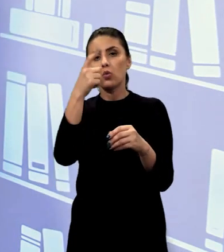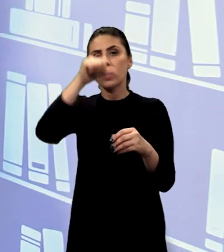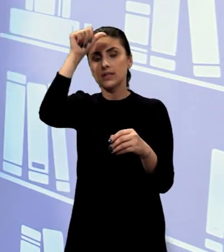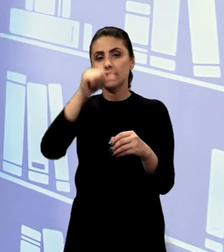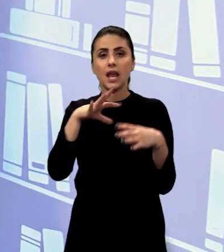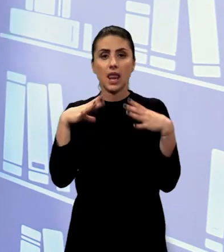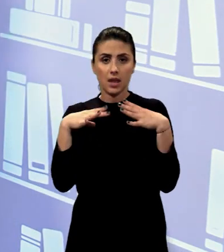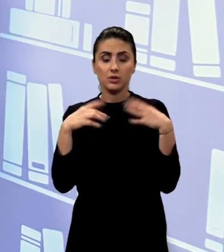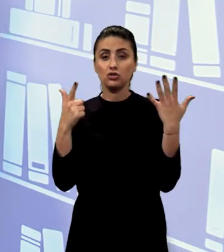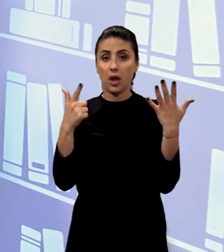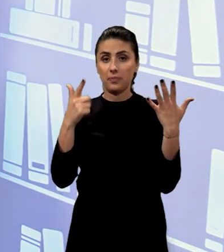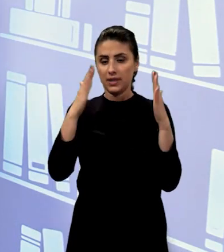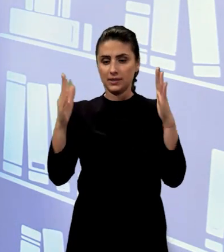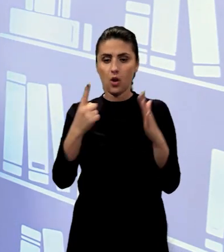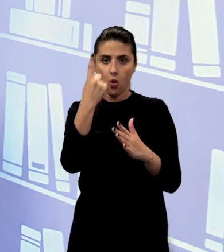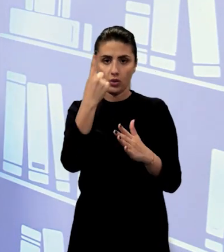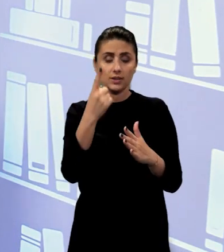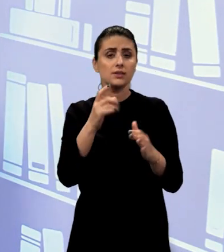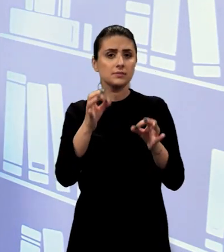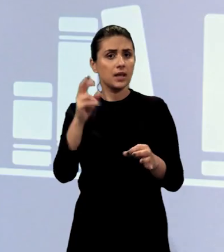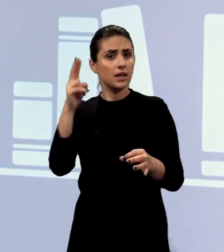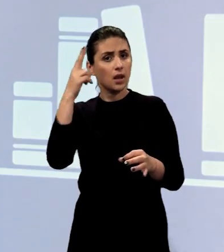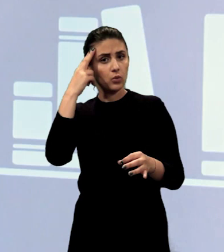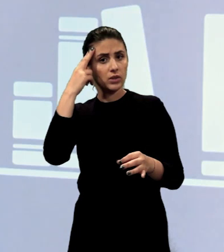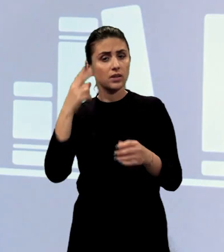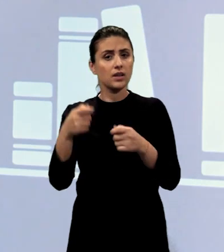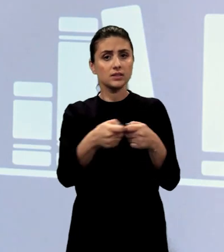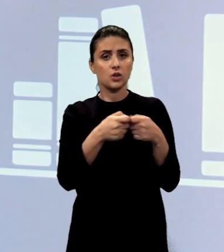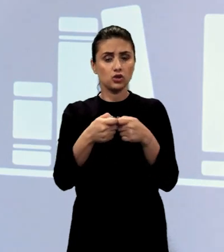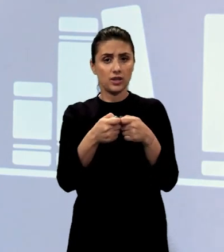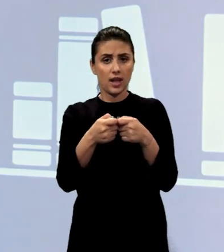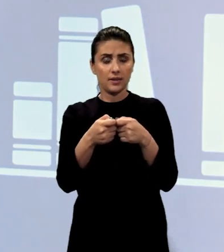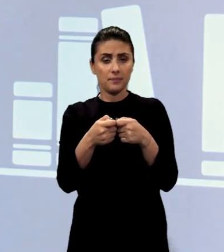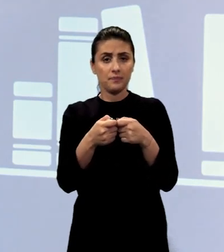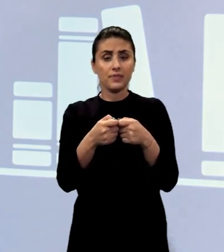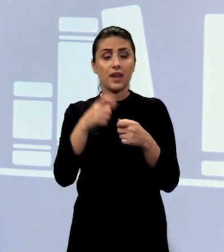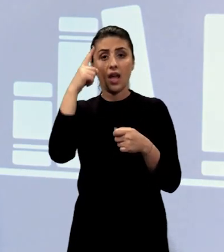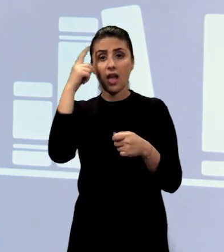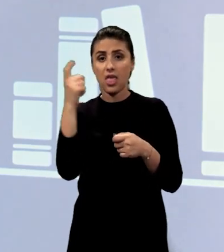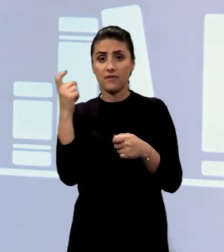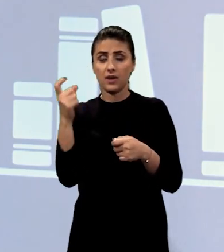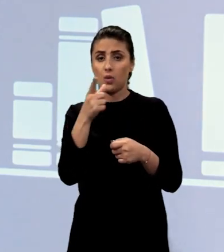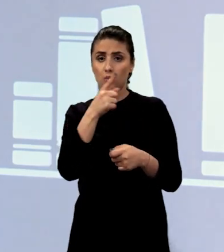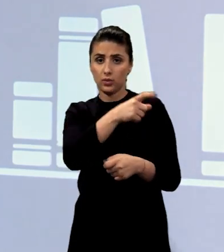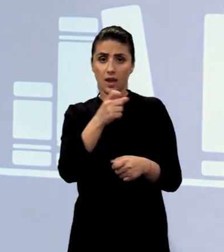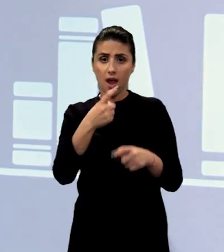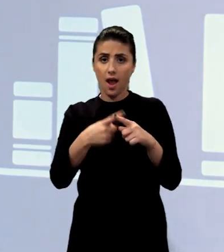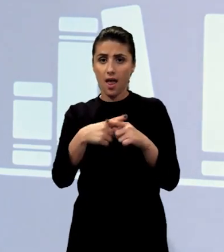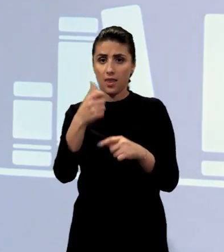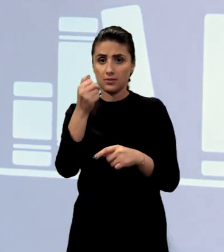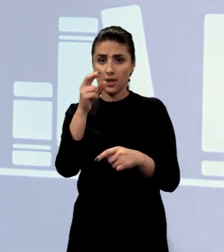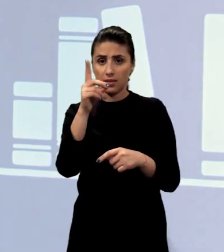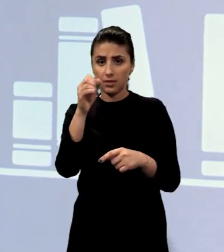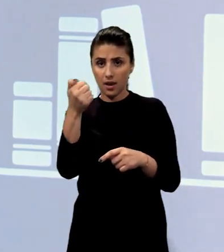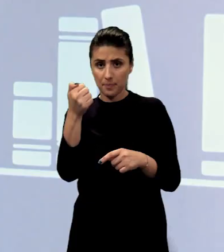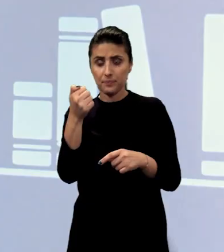libere din șapte sunt fără îndoială recunoscute de societatea seculară. Evreul Philon din Alexandria sugera pentru